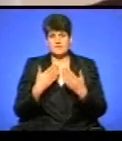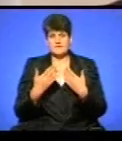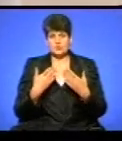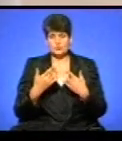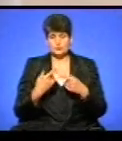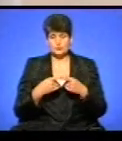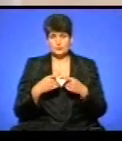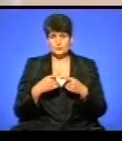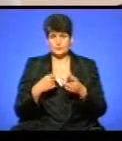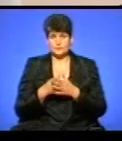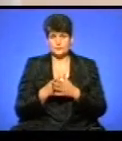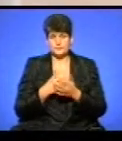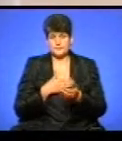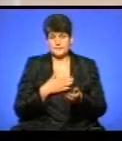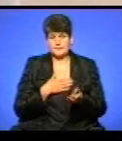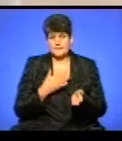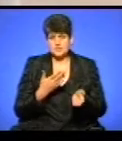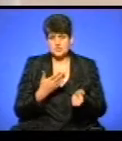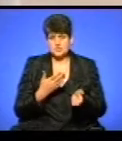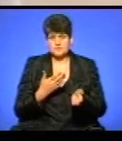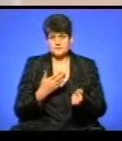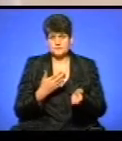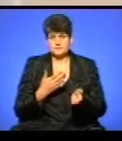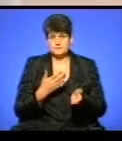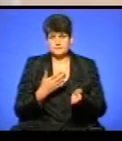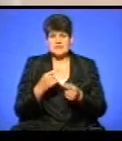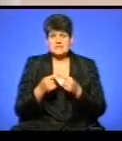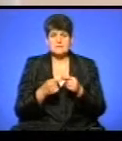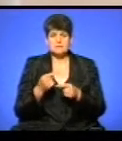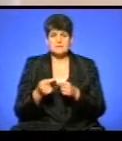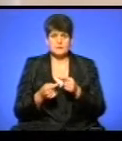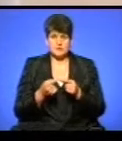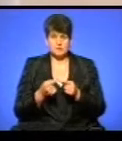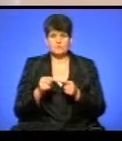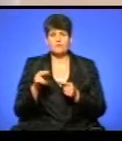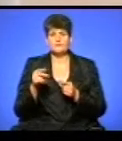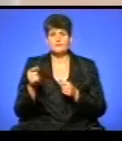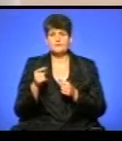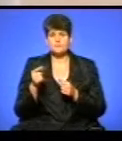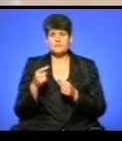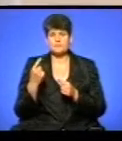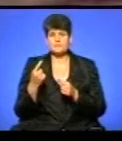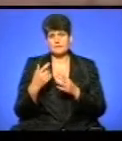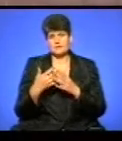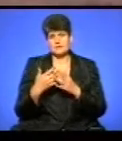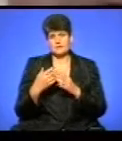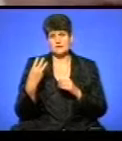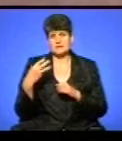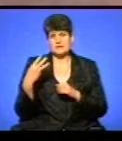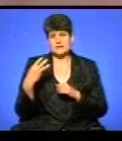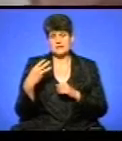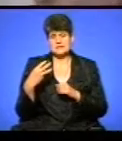нашого спадку. Адже на Тернопільщині більше 30